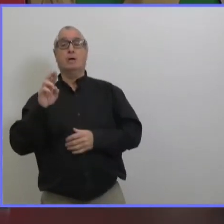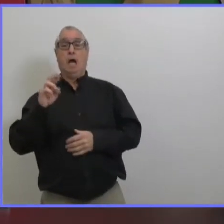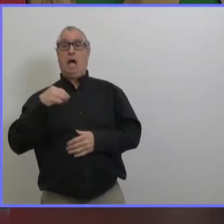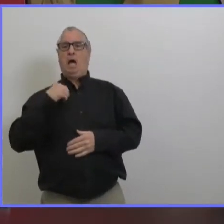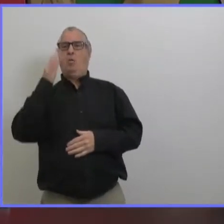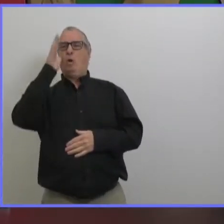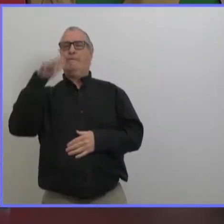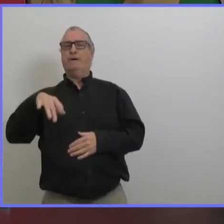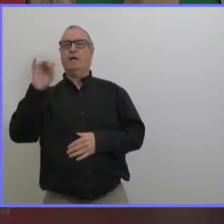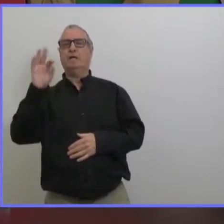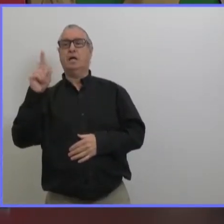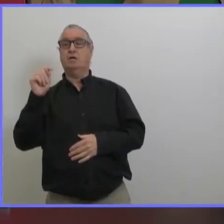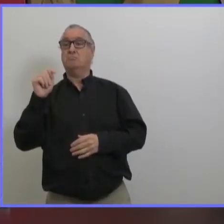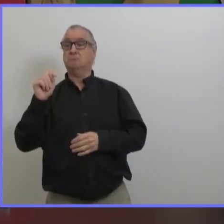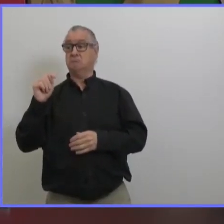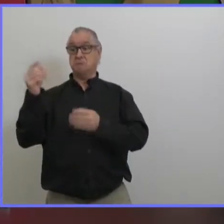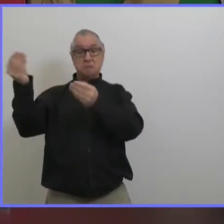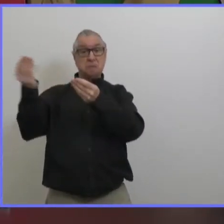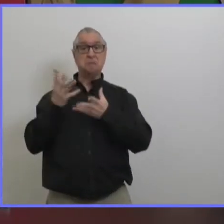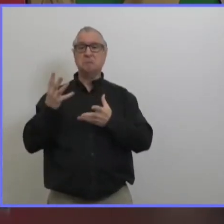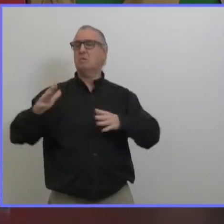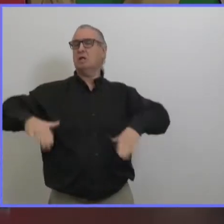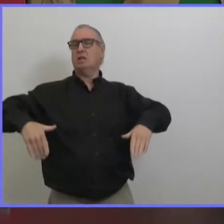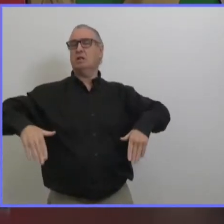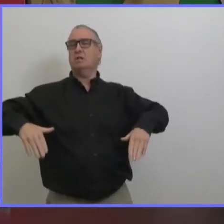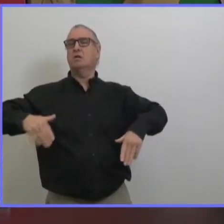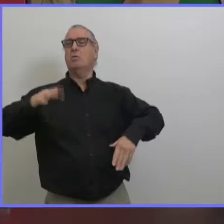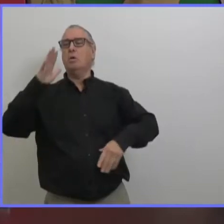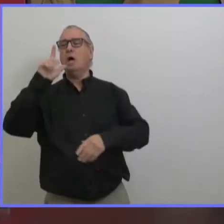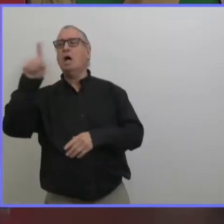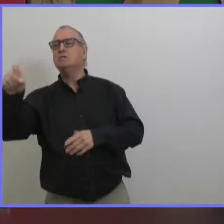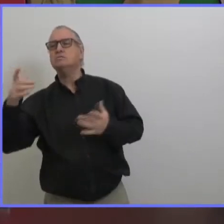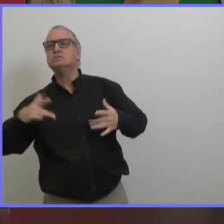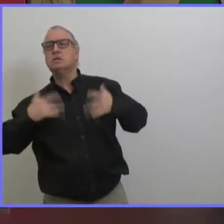on peut vous fournir davantage de détails sur ça plus tard merci